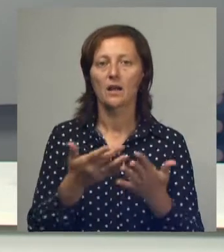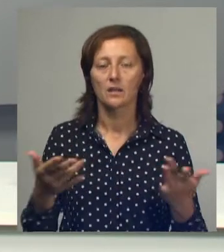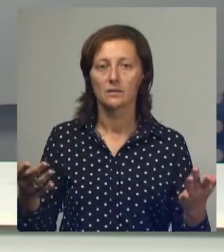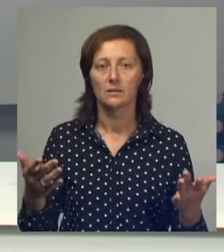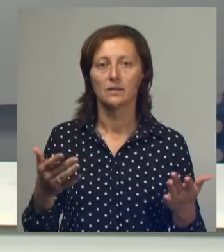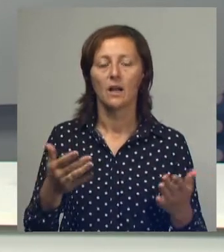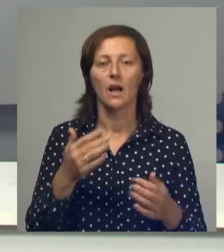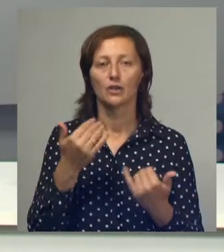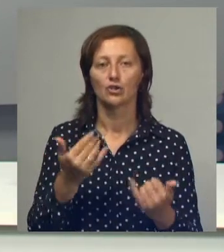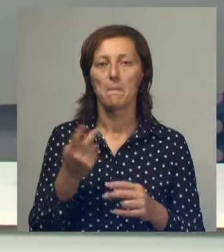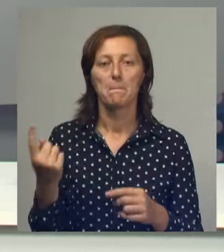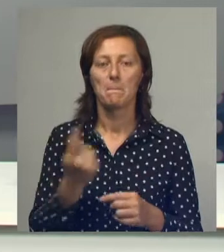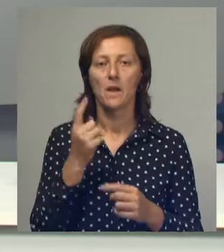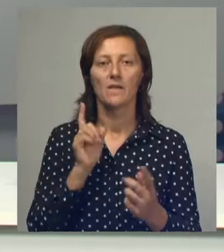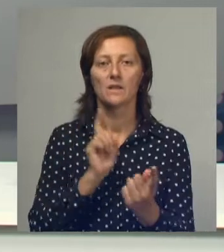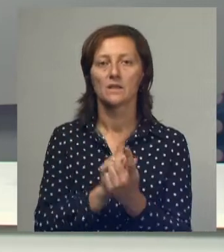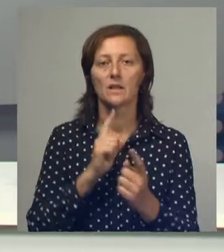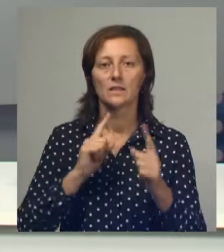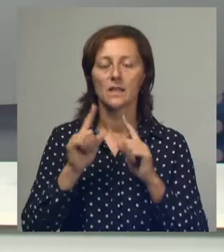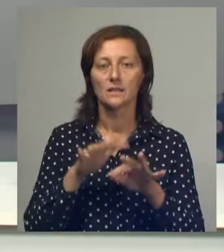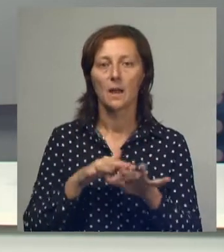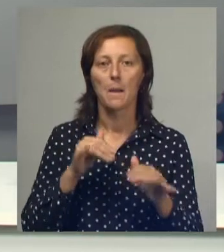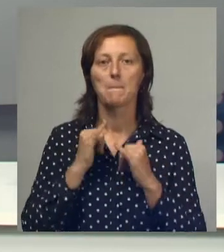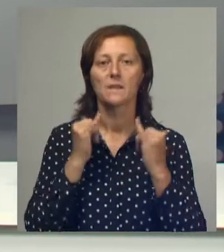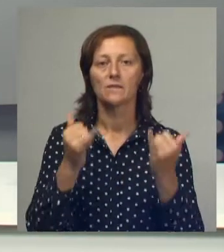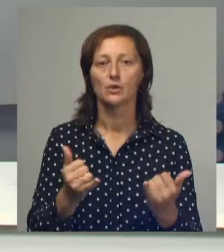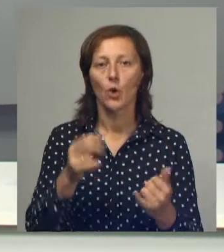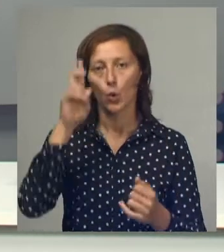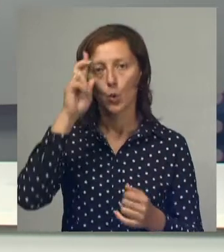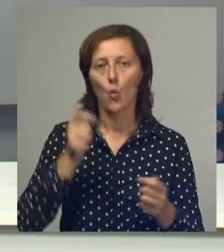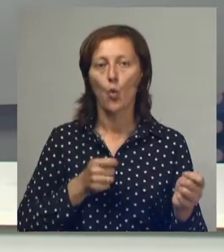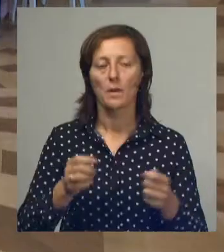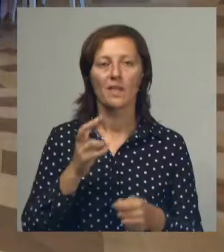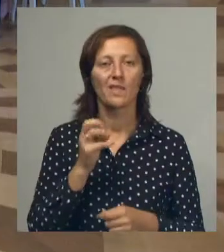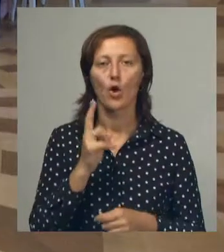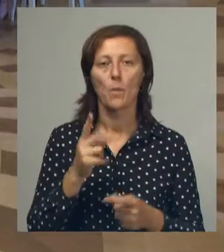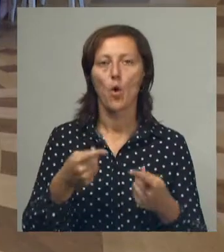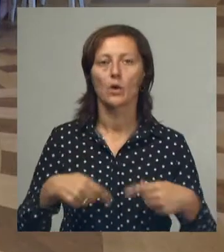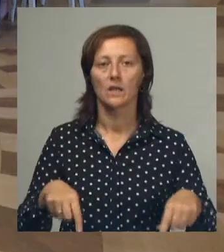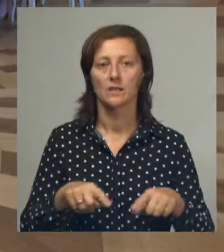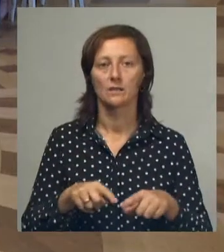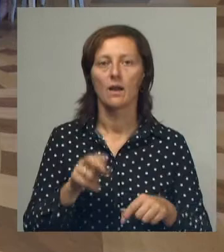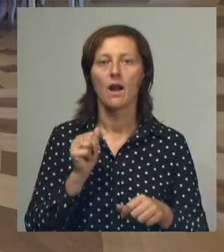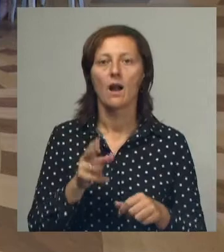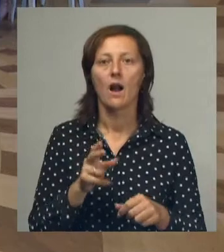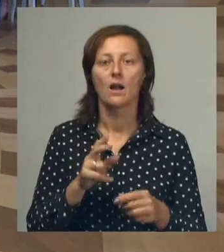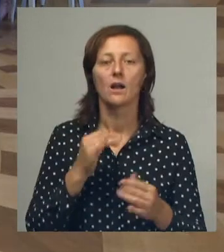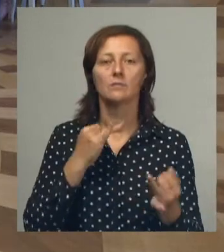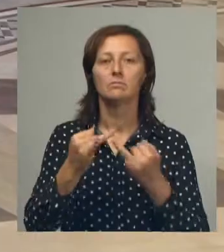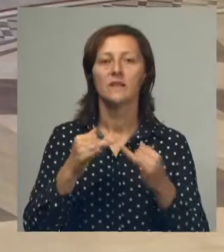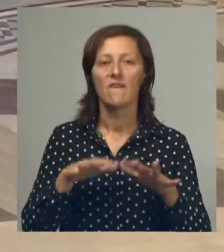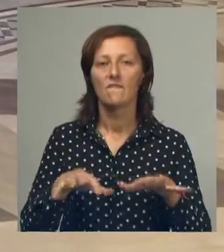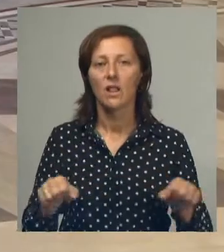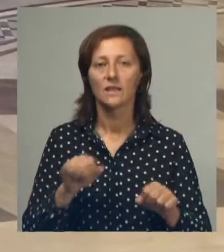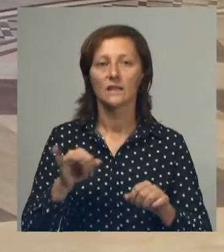Накануне состоялась первая тематическая сессия, посвященная государственному управлению и некоммерческим организациям. Как наладить диалог власти с